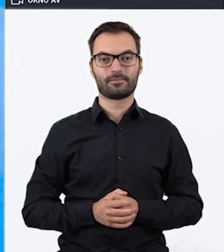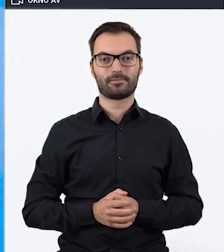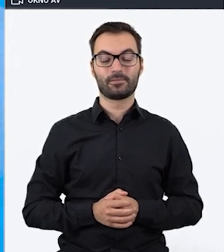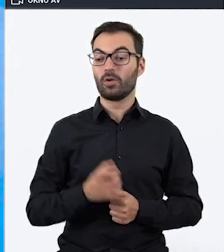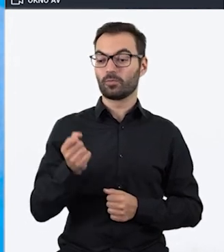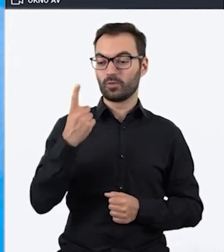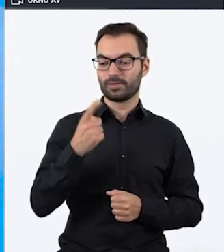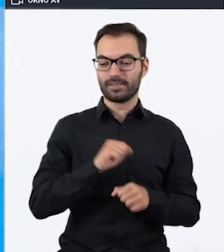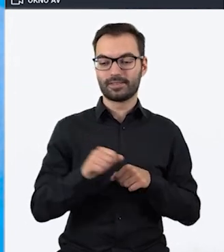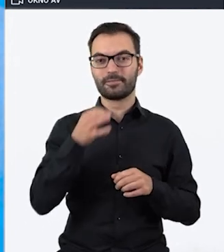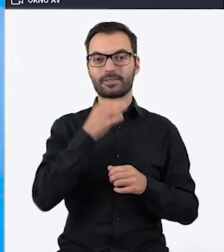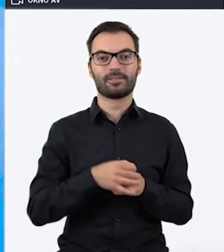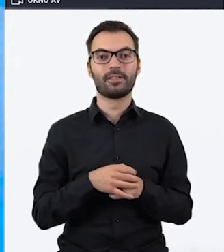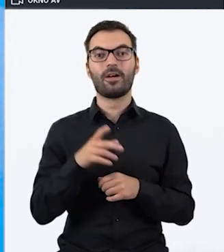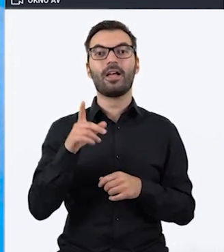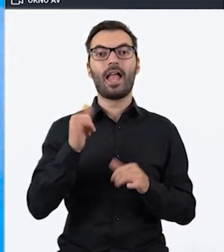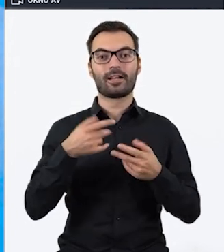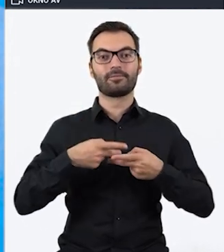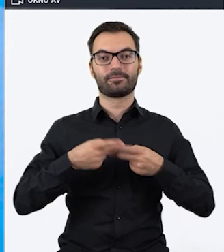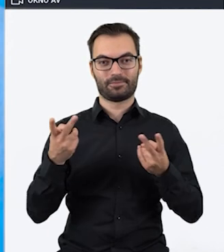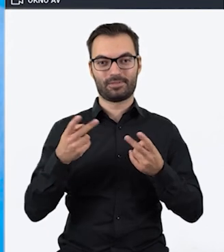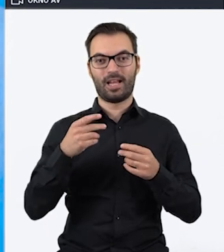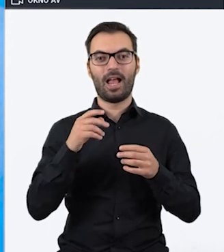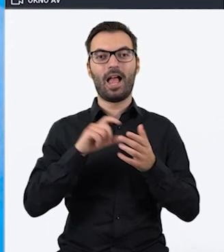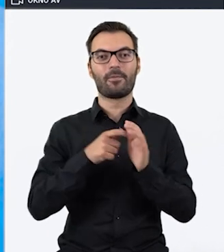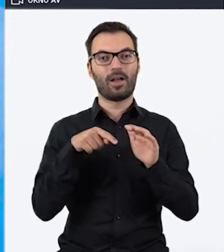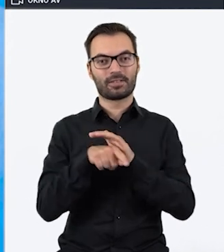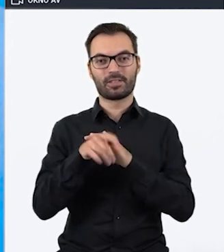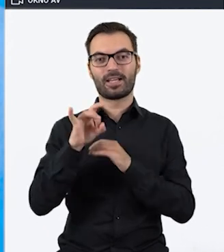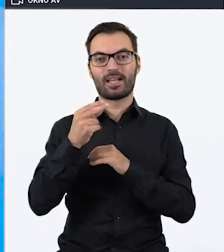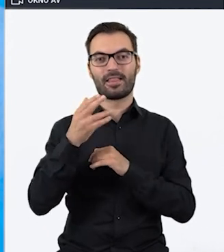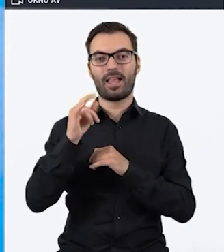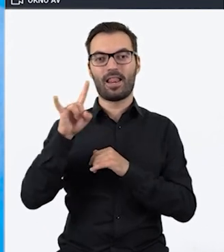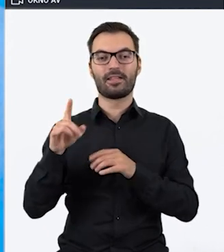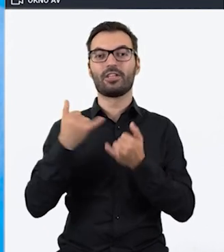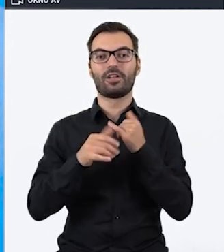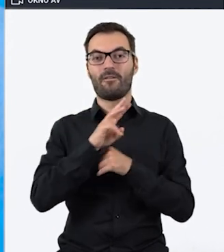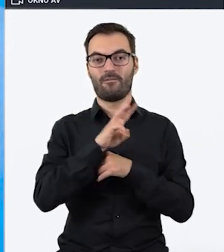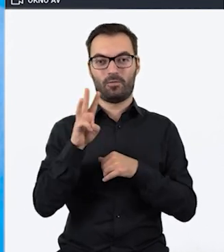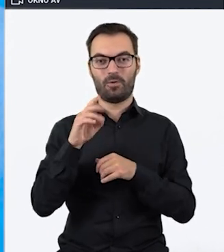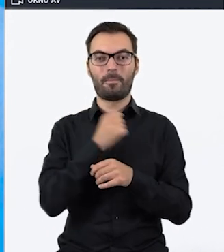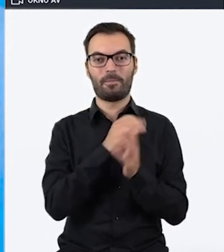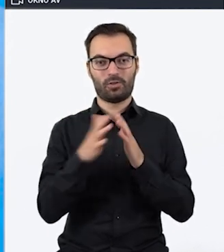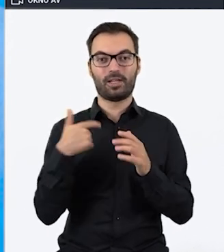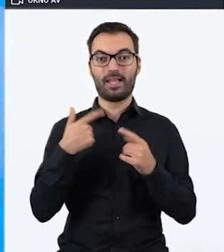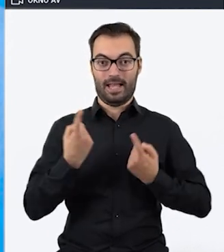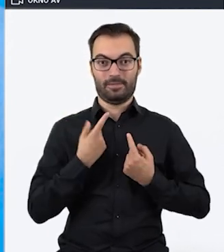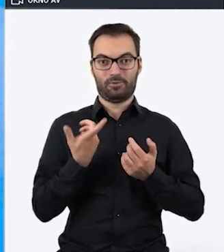Pierwsze się pojawiło. Czy udostępniając escape room stworzone w Geniali na stronie internetowej biblioteki podajemy siebie jako autora?